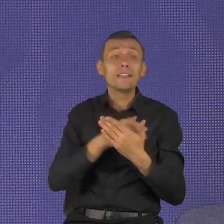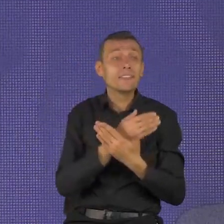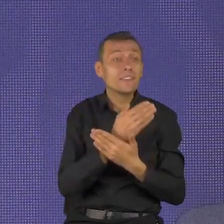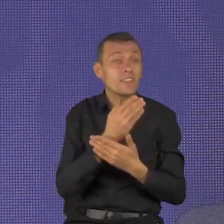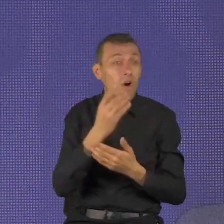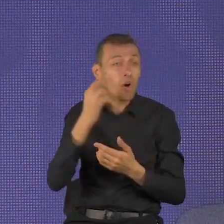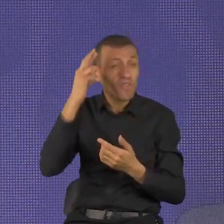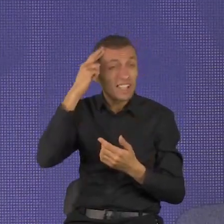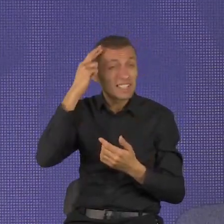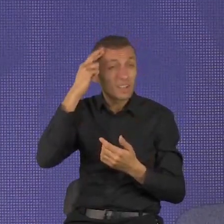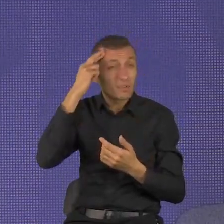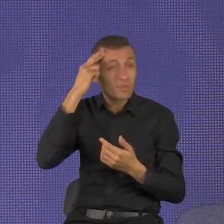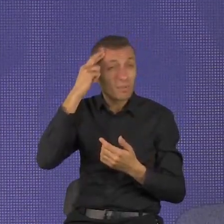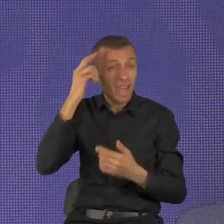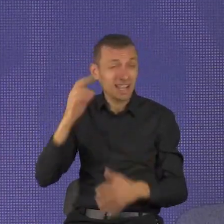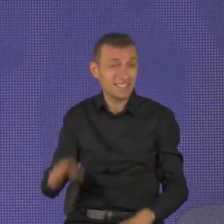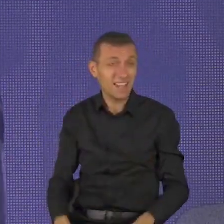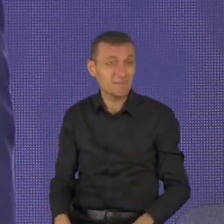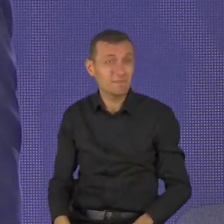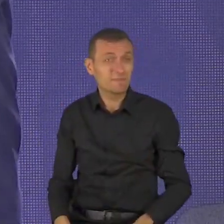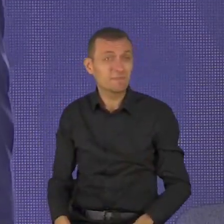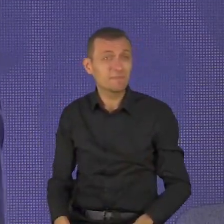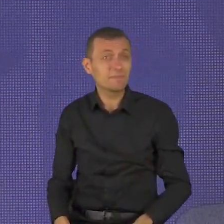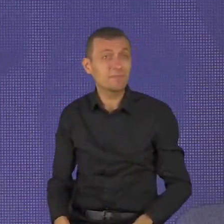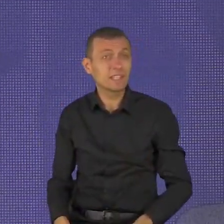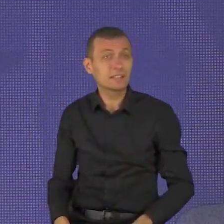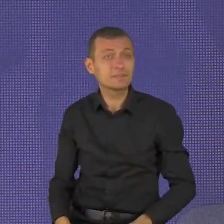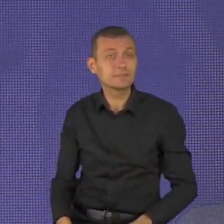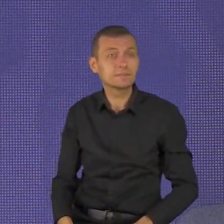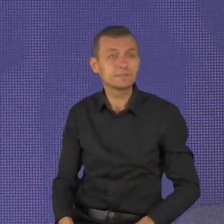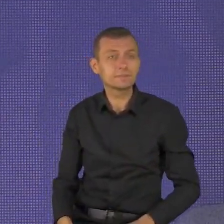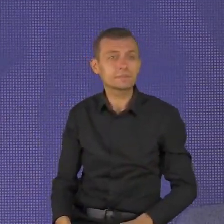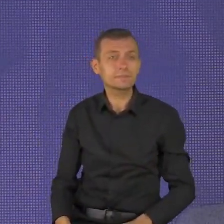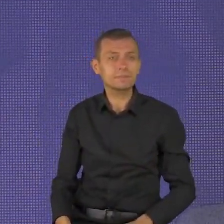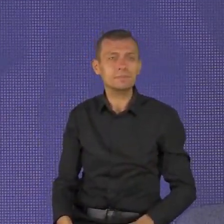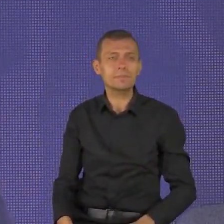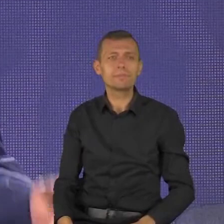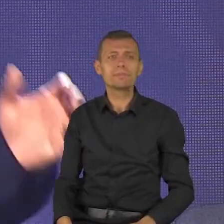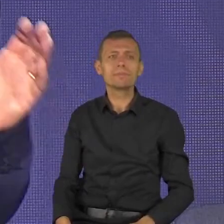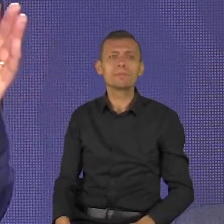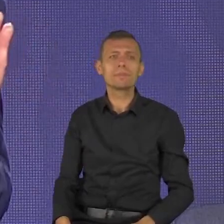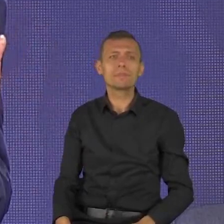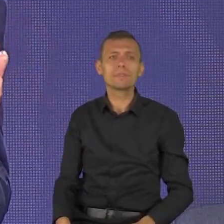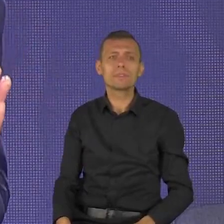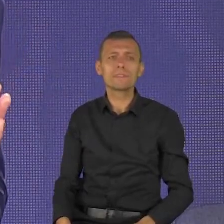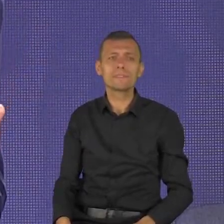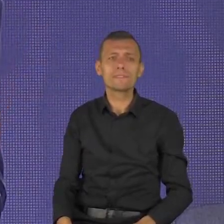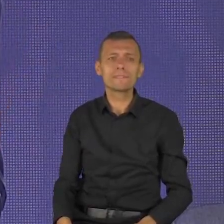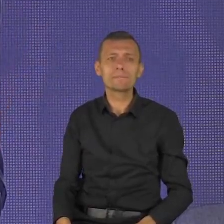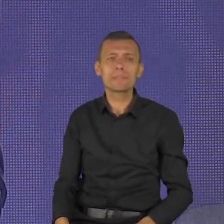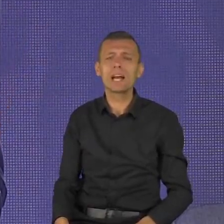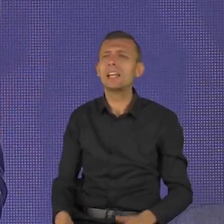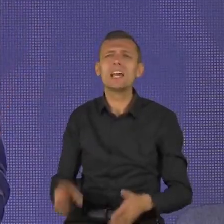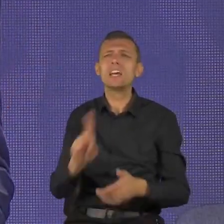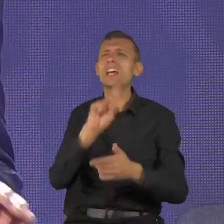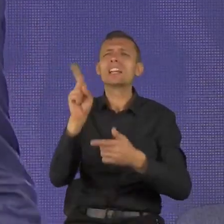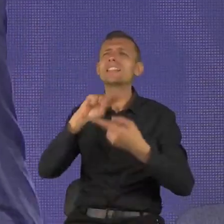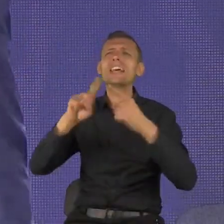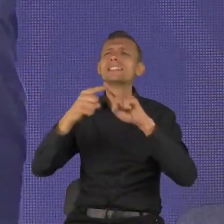decyzje. I nie chodzi o to, żeby takiej modlitwy użyć jako wymówki do nic nierobienia. Ja się o to modlę teraz.